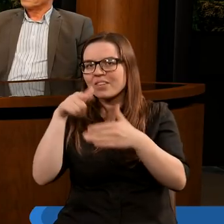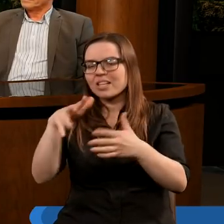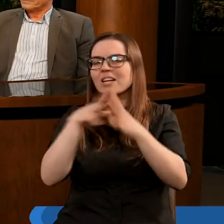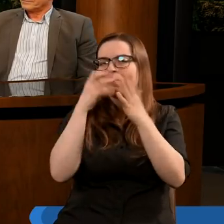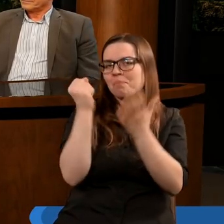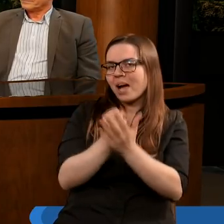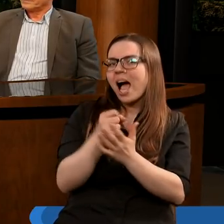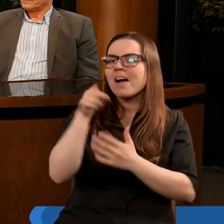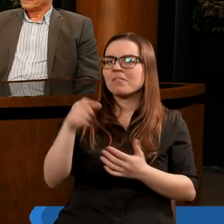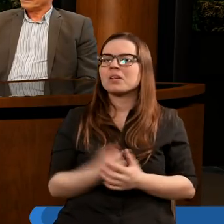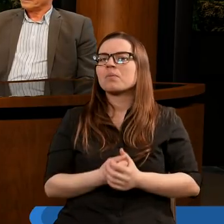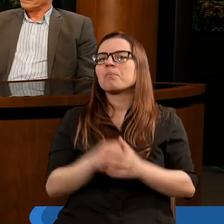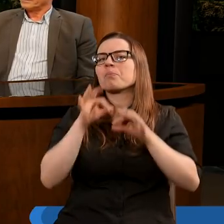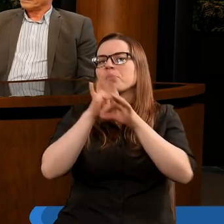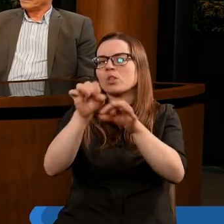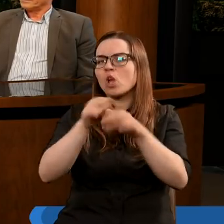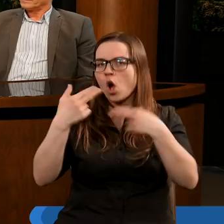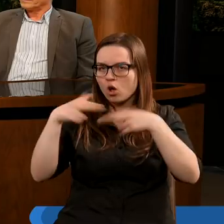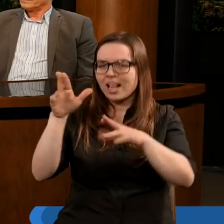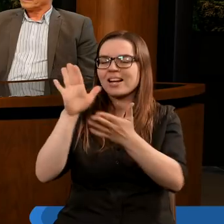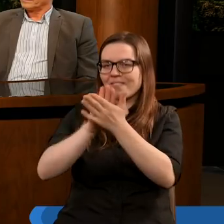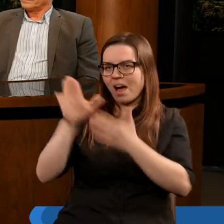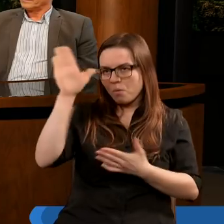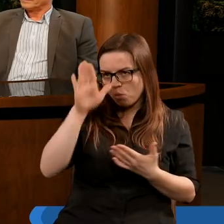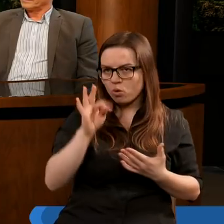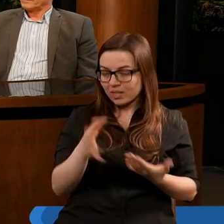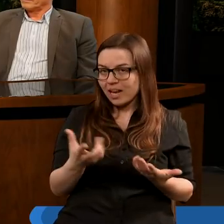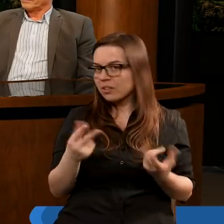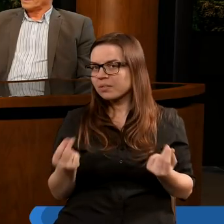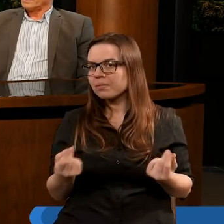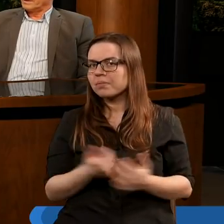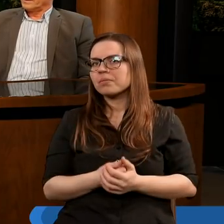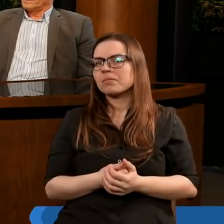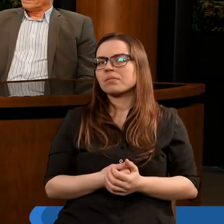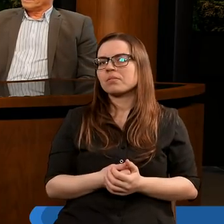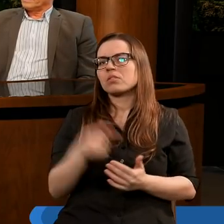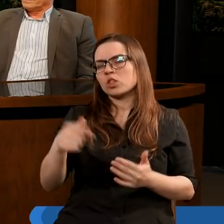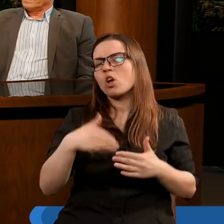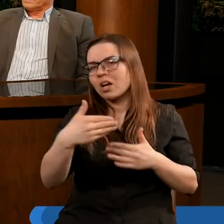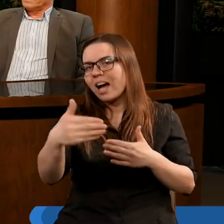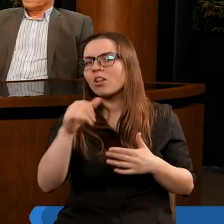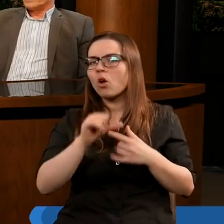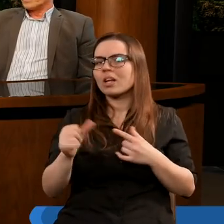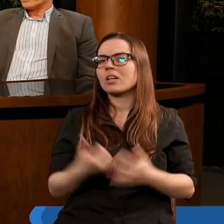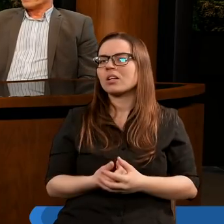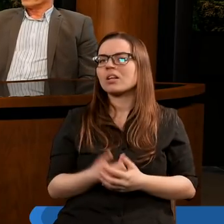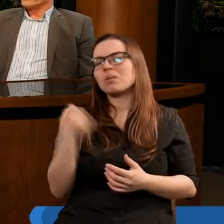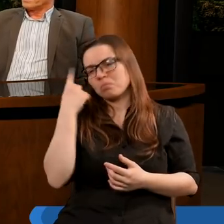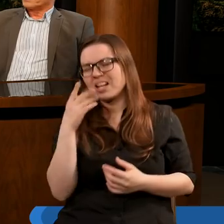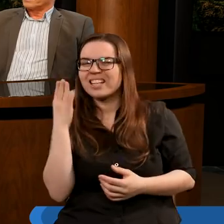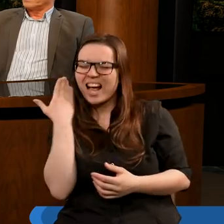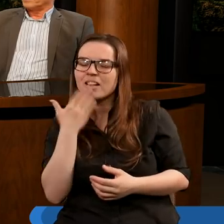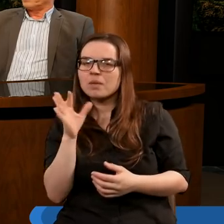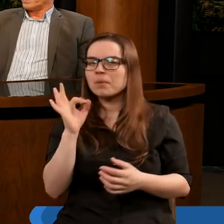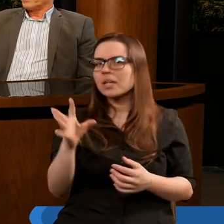posłuszeństwo wobec tych praw prowadzi do oddania chwały Bogu? Może takie retoryczne pytanie. Myślę, że jak